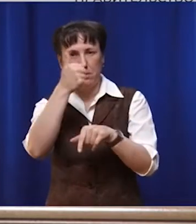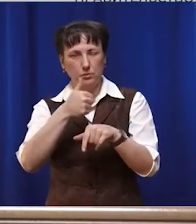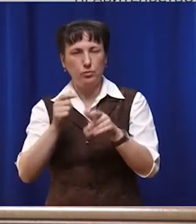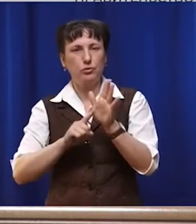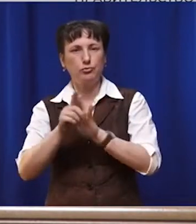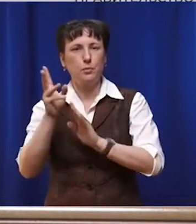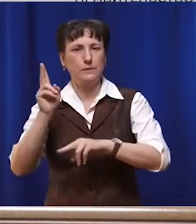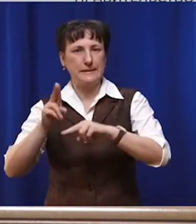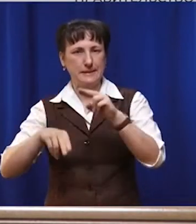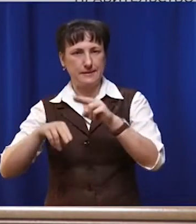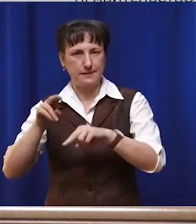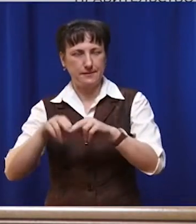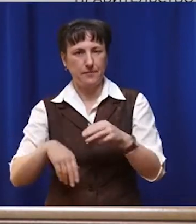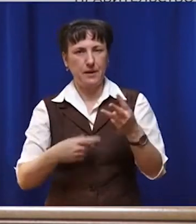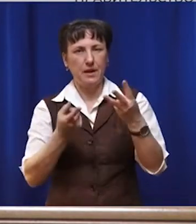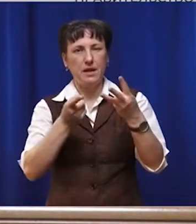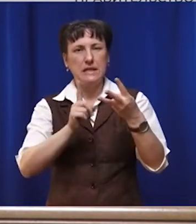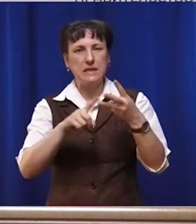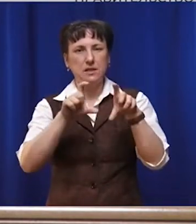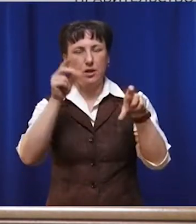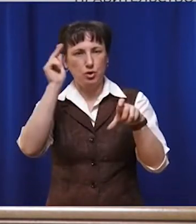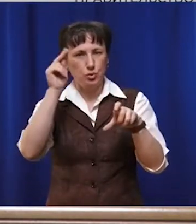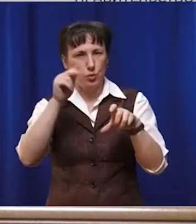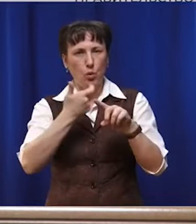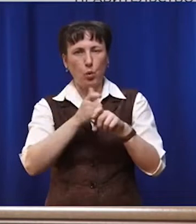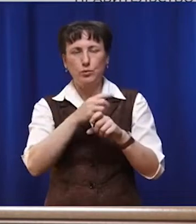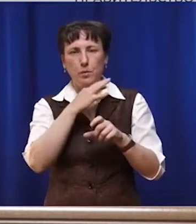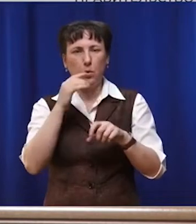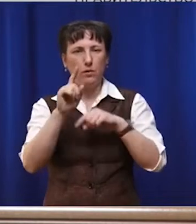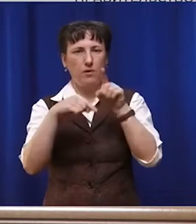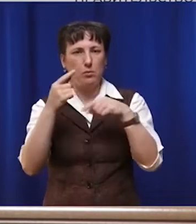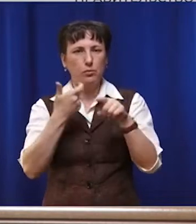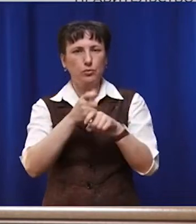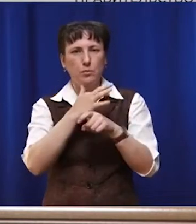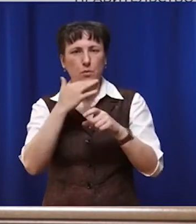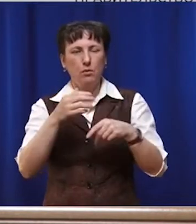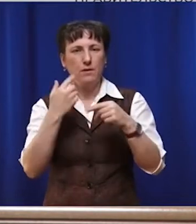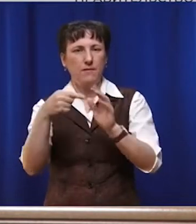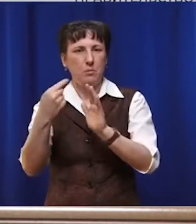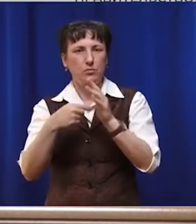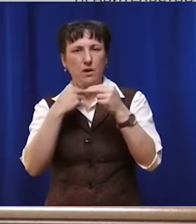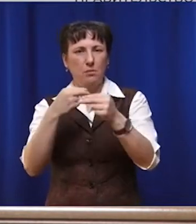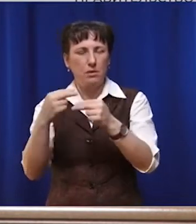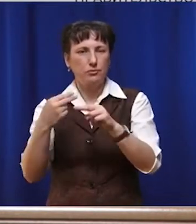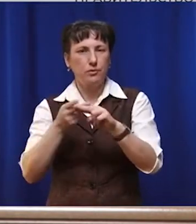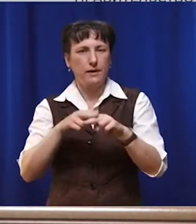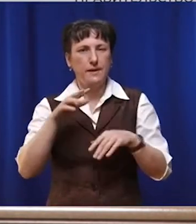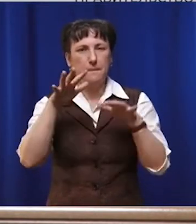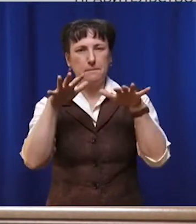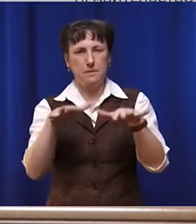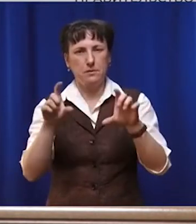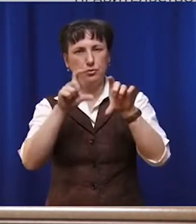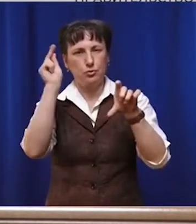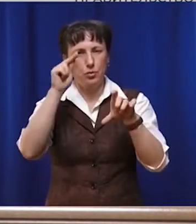ну и третья школа по которой также было очень много обращений и вопросов это школа